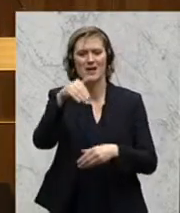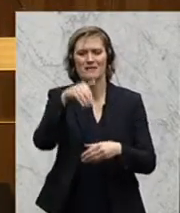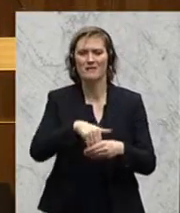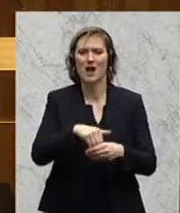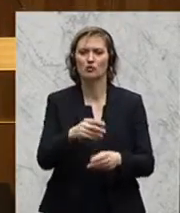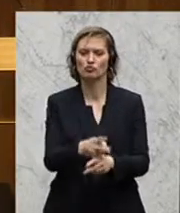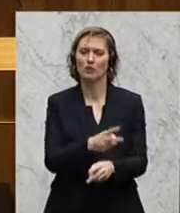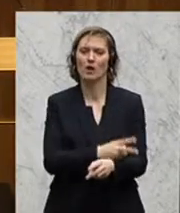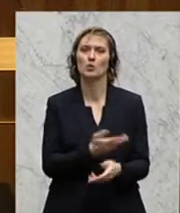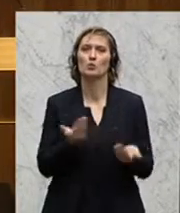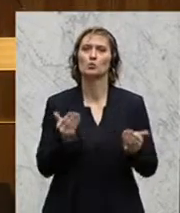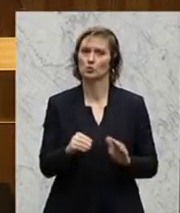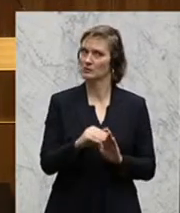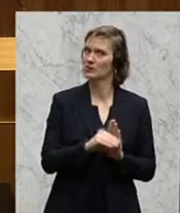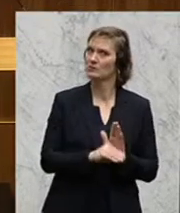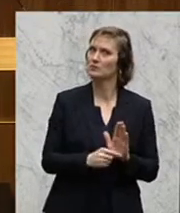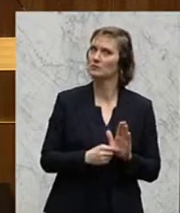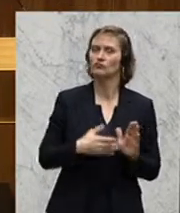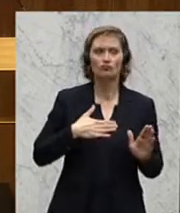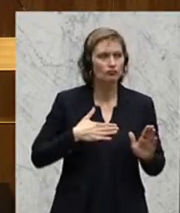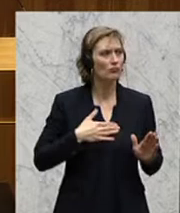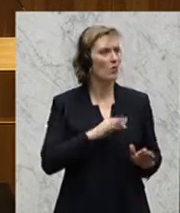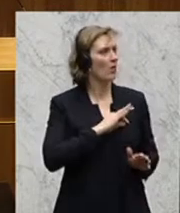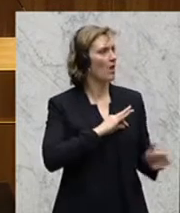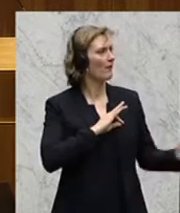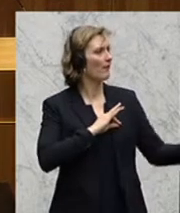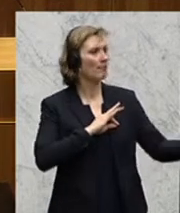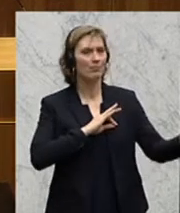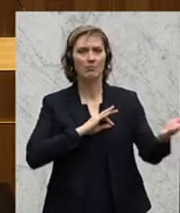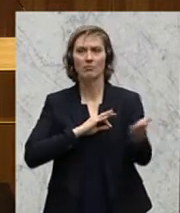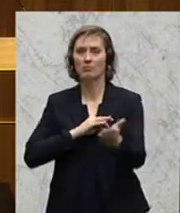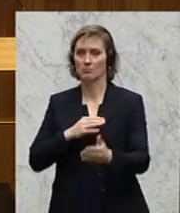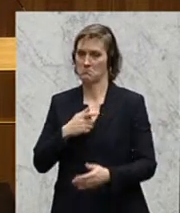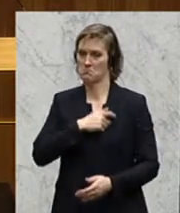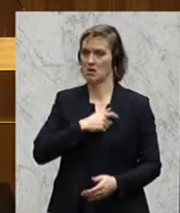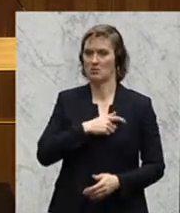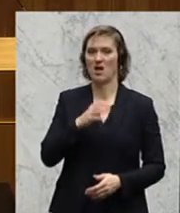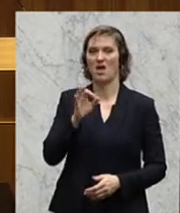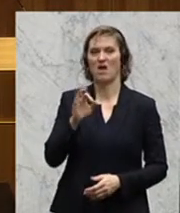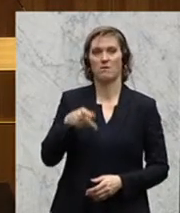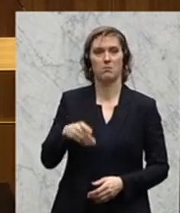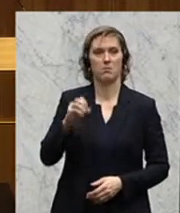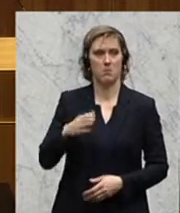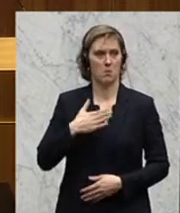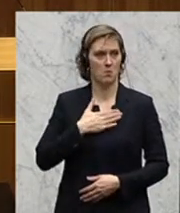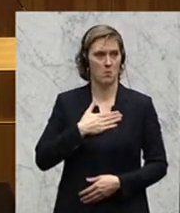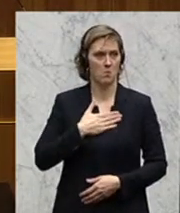Staatsschutzgesetzes. Denn, werte Kollegen, die Freiheitlichen haben bei allen